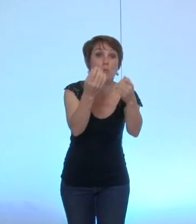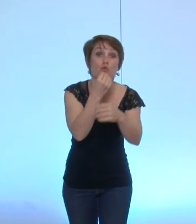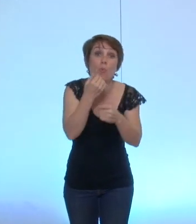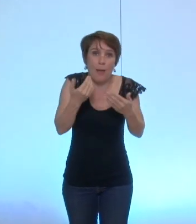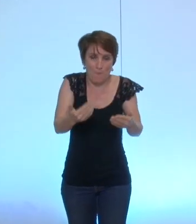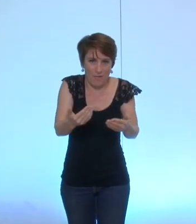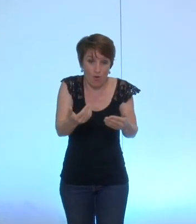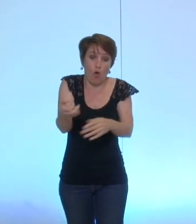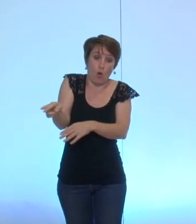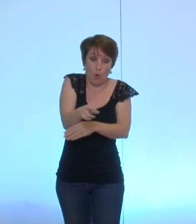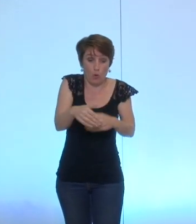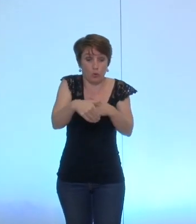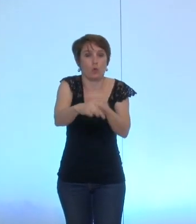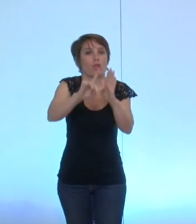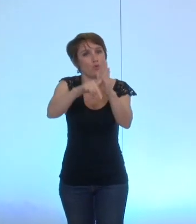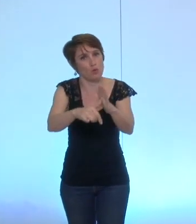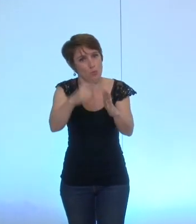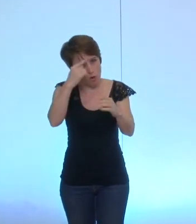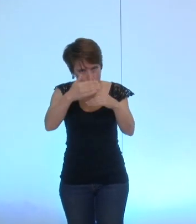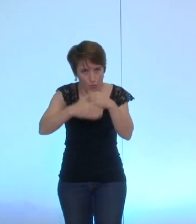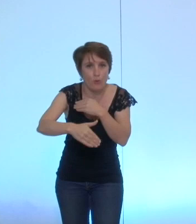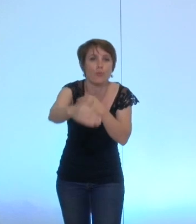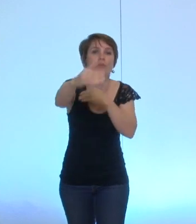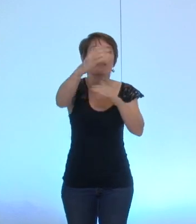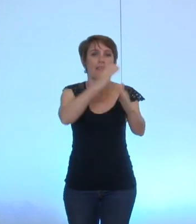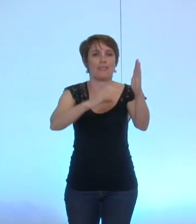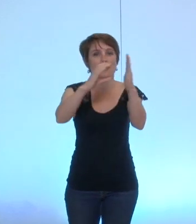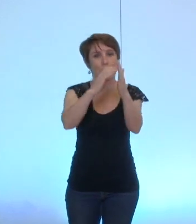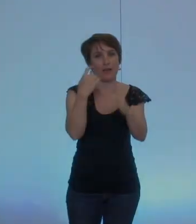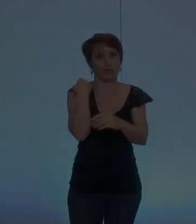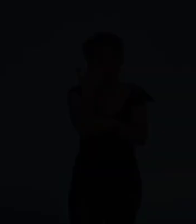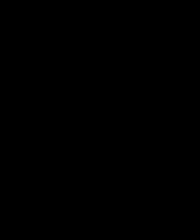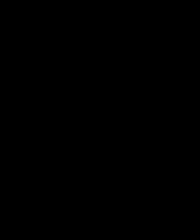revenir d'ici une demi-heure pour entamer la deuxième partie de soirée avec cette délibération merci merci merci merci merci merci merci